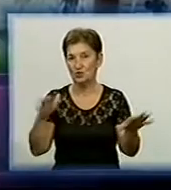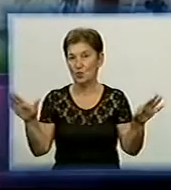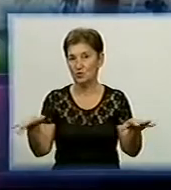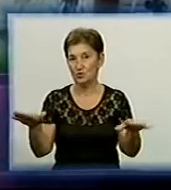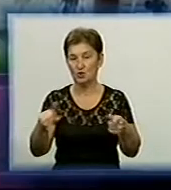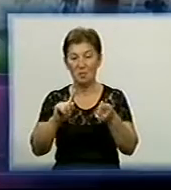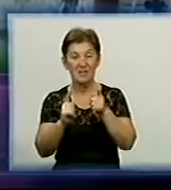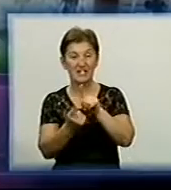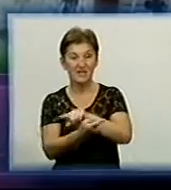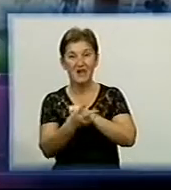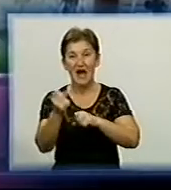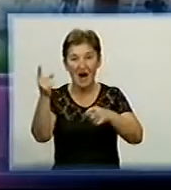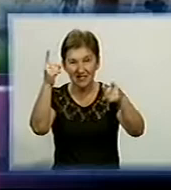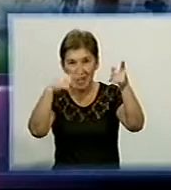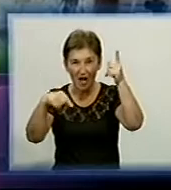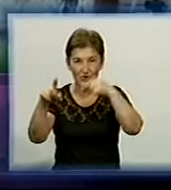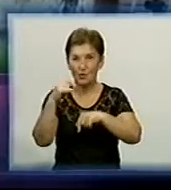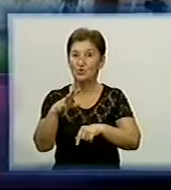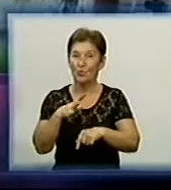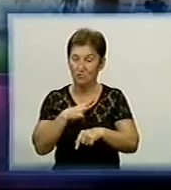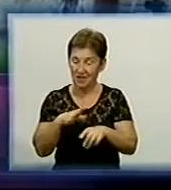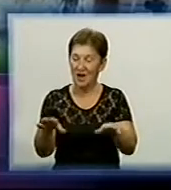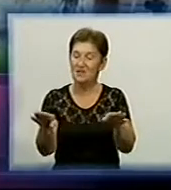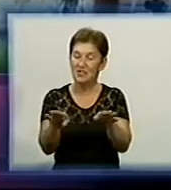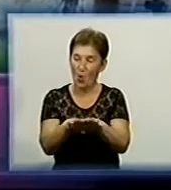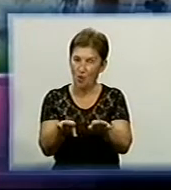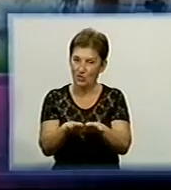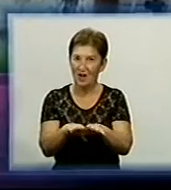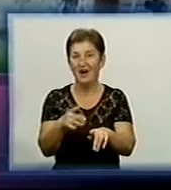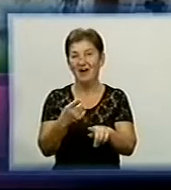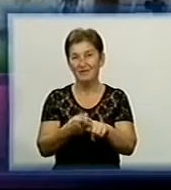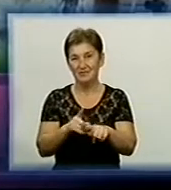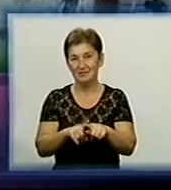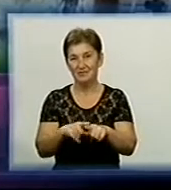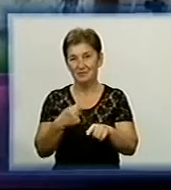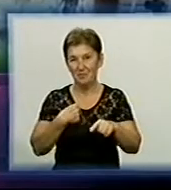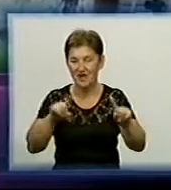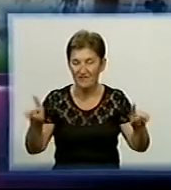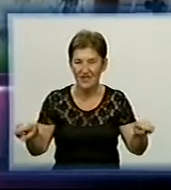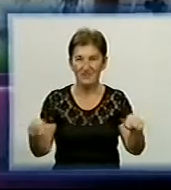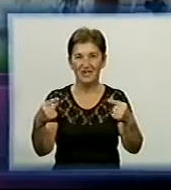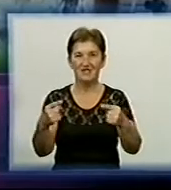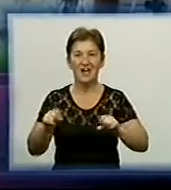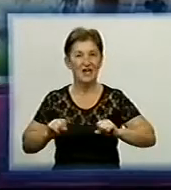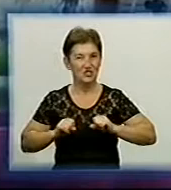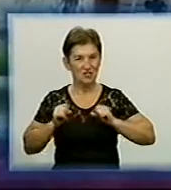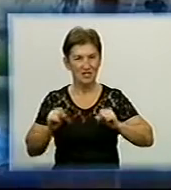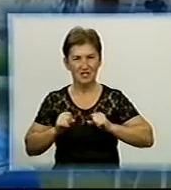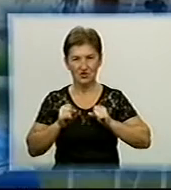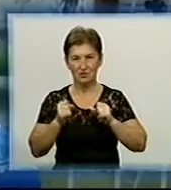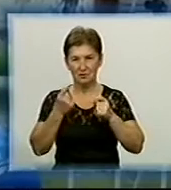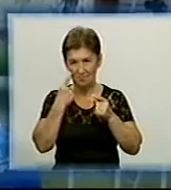хатку Вона дійсно була схожа на хатку І ми її відтворили, старалися відтворити